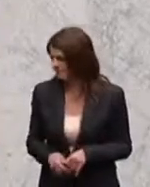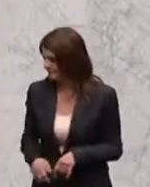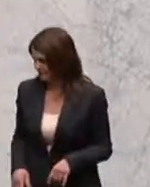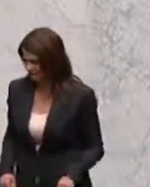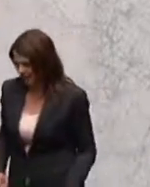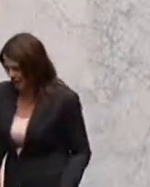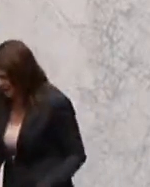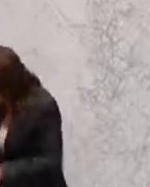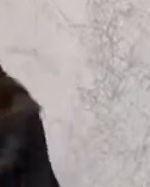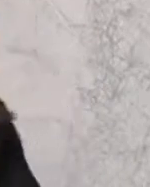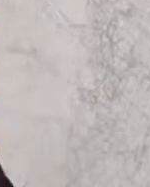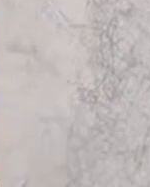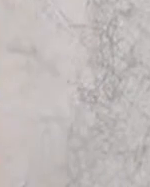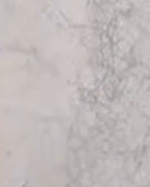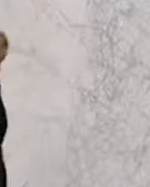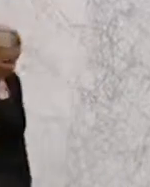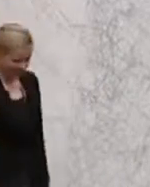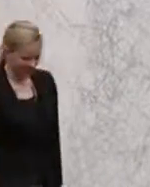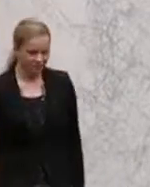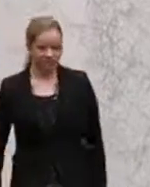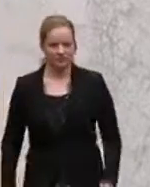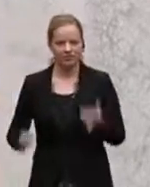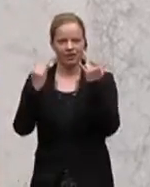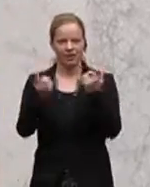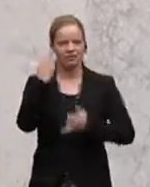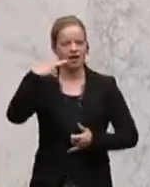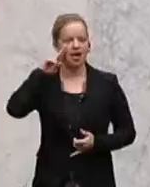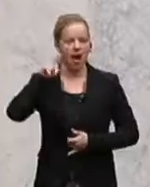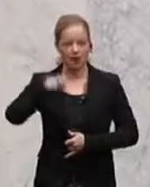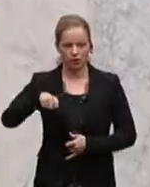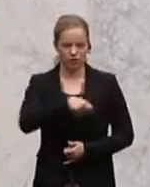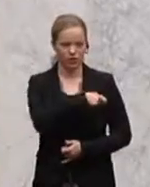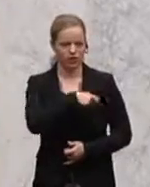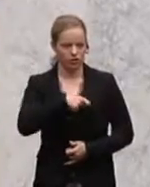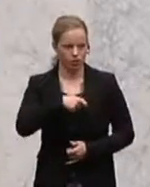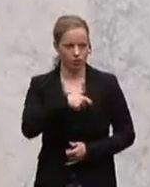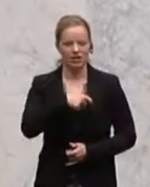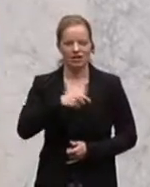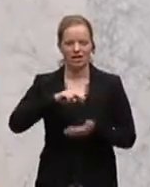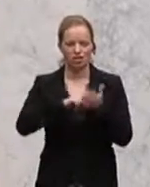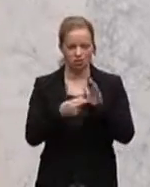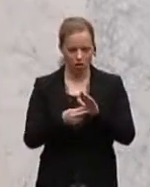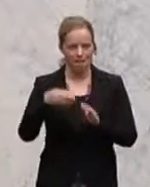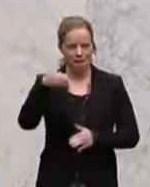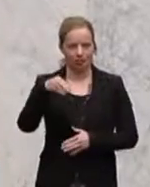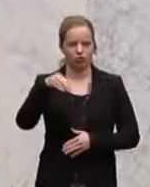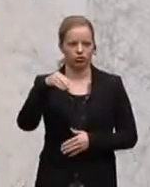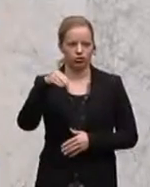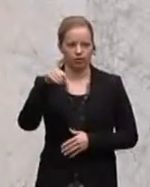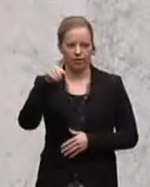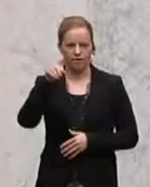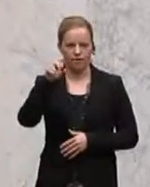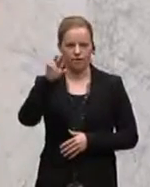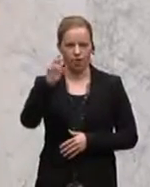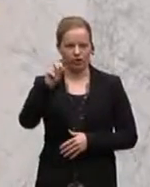Sagt Werner Kogler, Finanzsprecher der Grünen, mit Blick auf die Hypo bzw. zur aktuellen Einigung mit